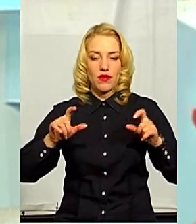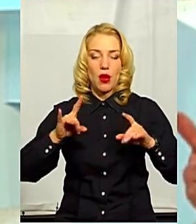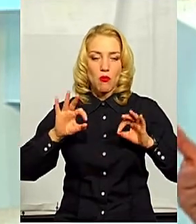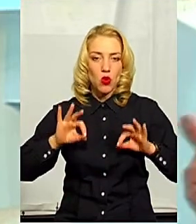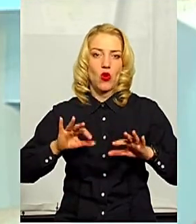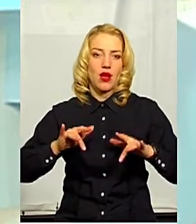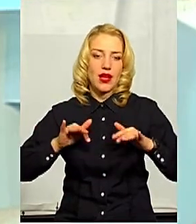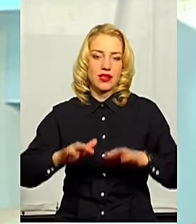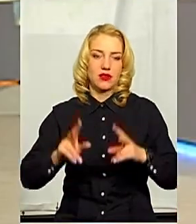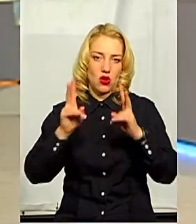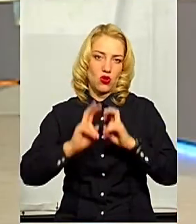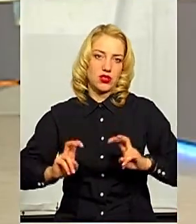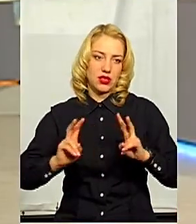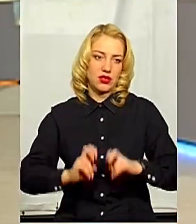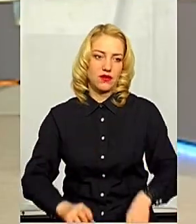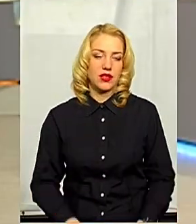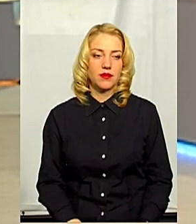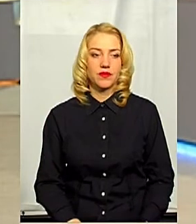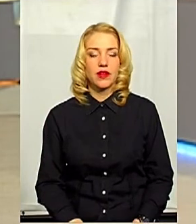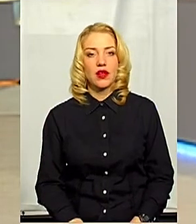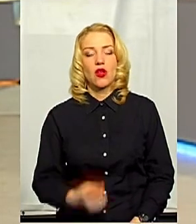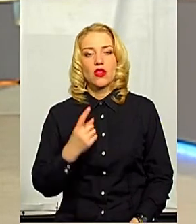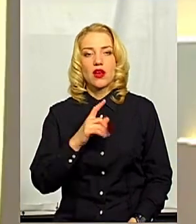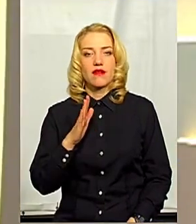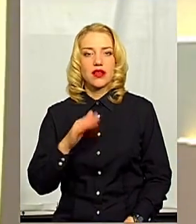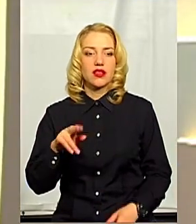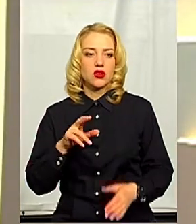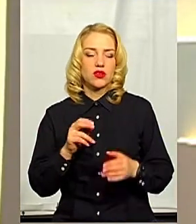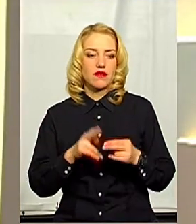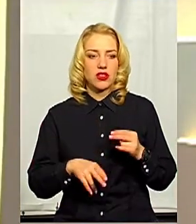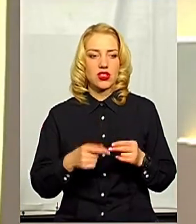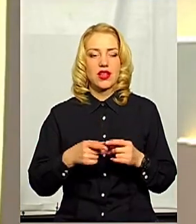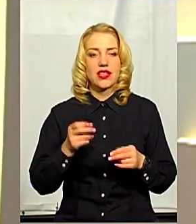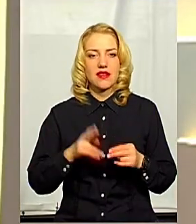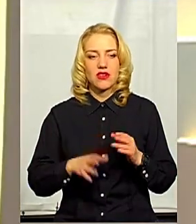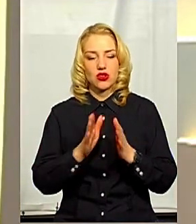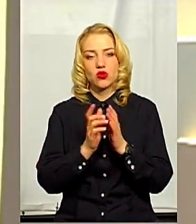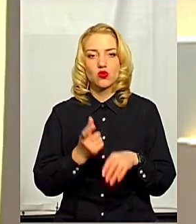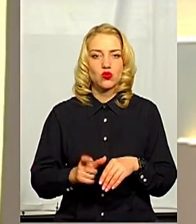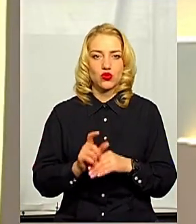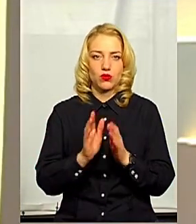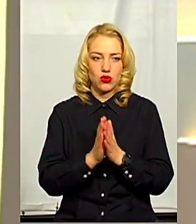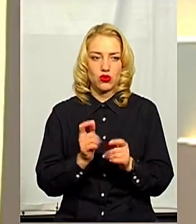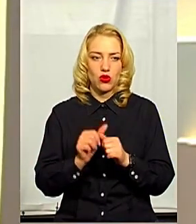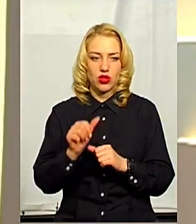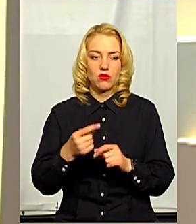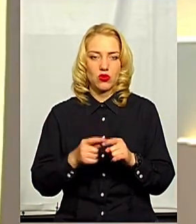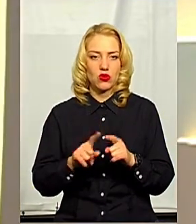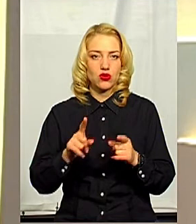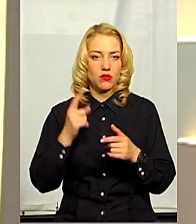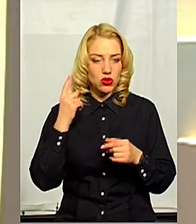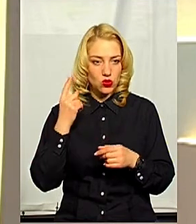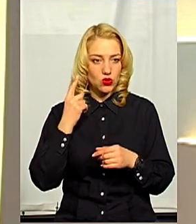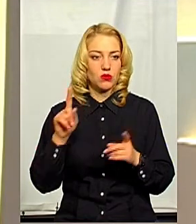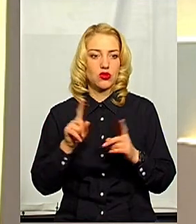проведення розслідування. І буквально хвилинка у нас до завершення. от на завершення дуже вас прошу, окрім того, що ми чуємо,